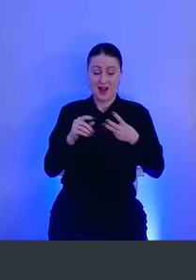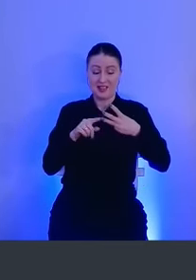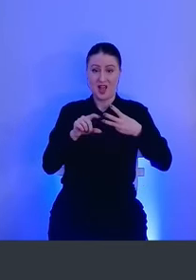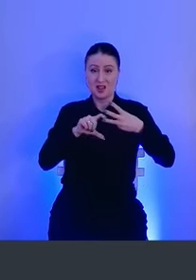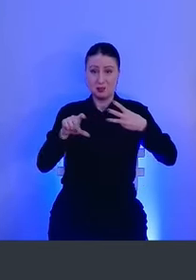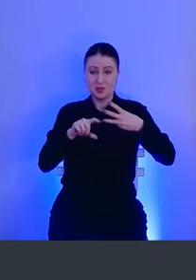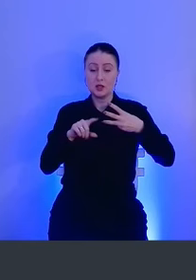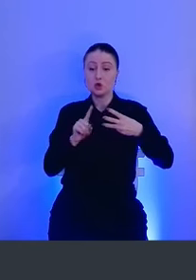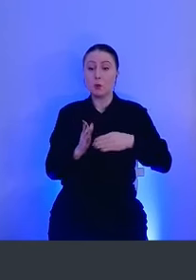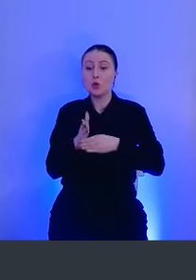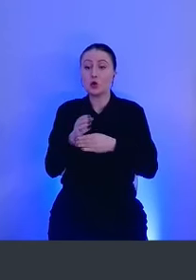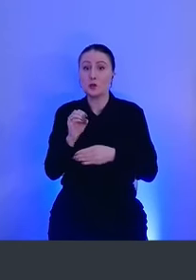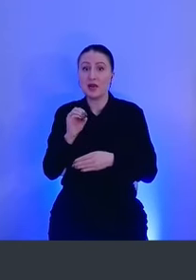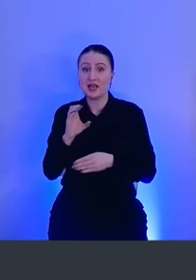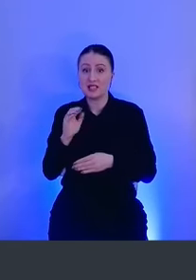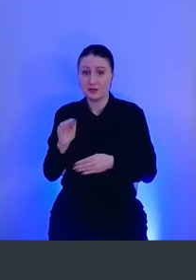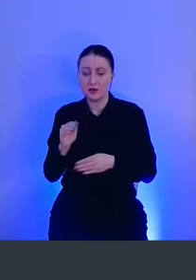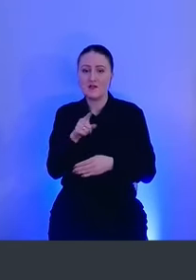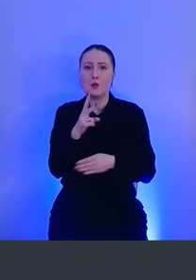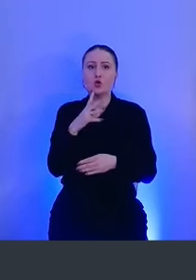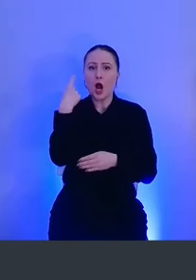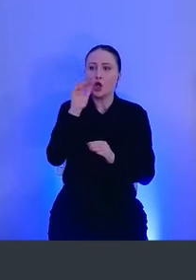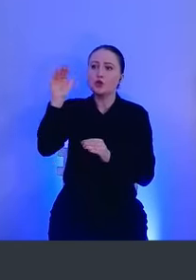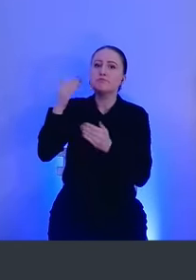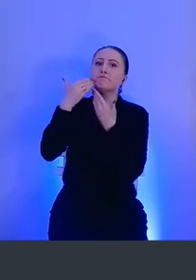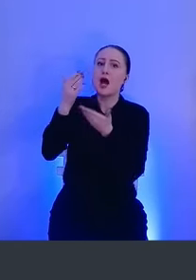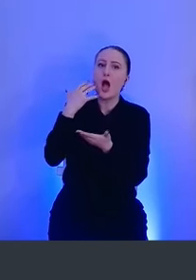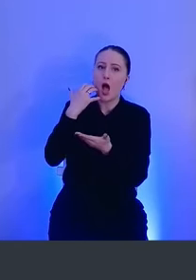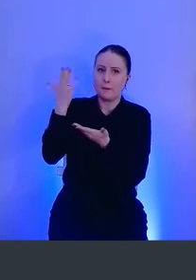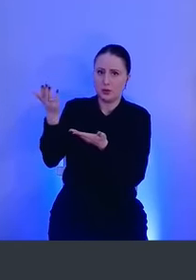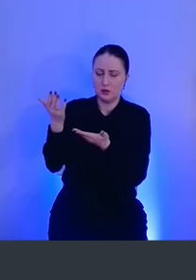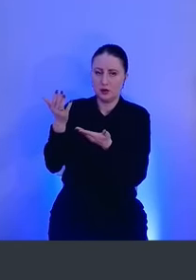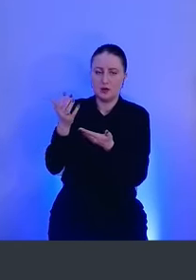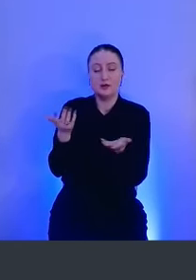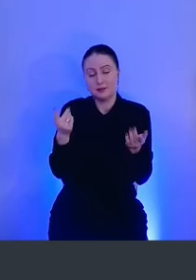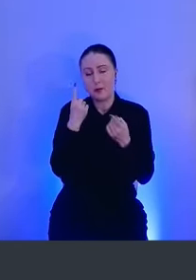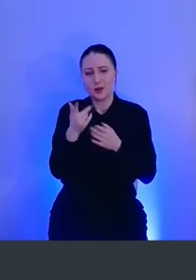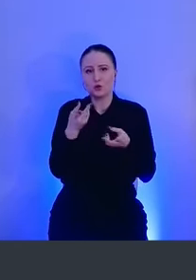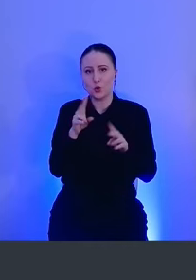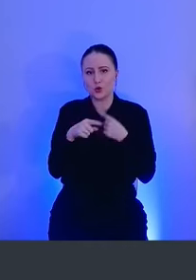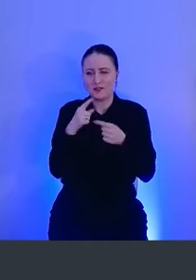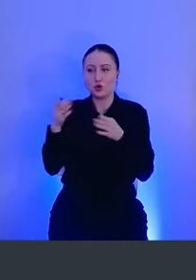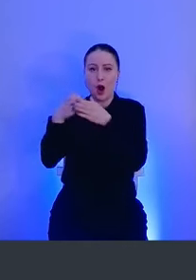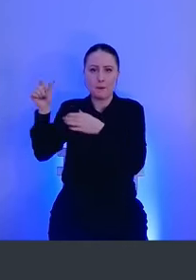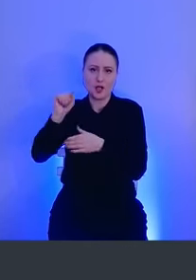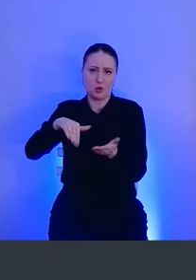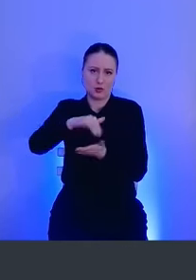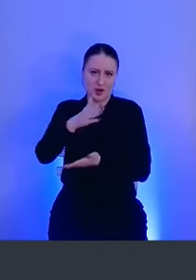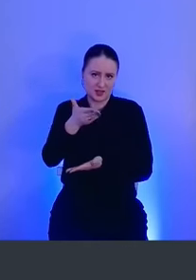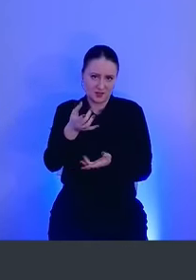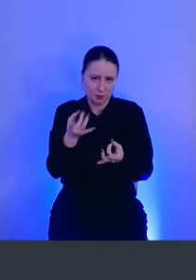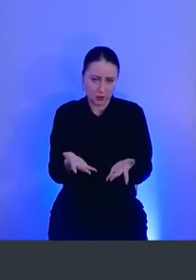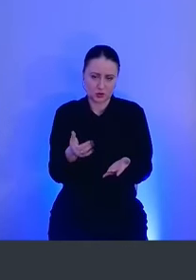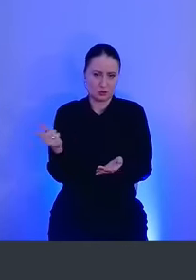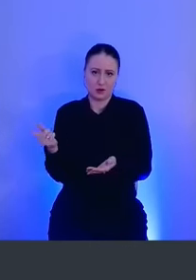доступа к ESF придется запрашивать вам лично у Apple. И не стоит говорить, конечно же, о том, что компания может вам просто отказать